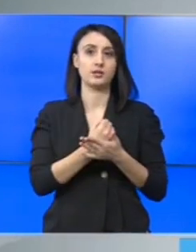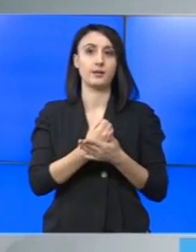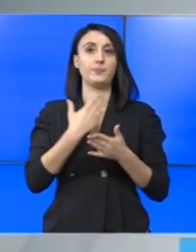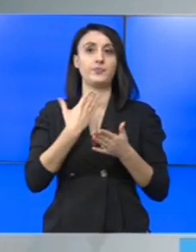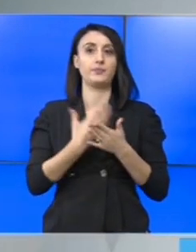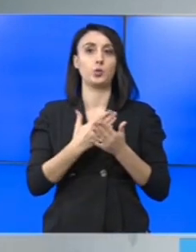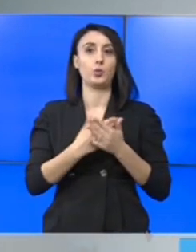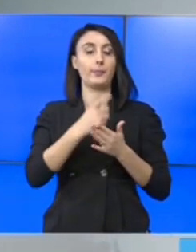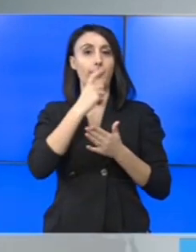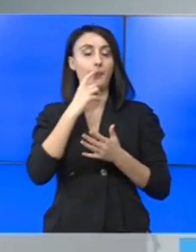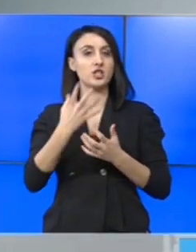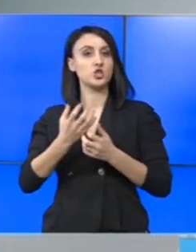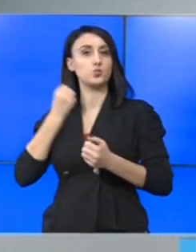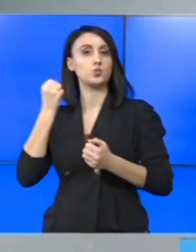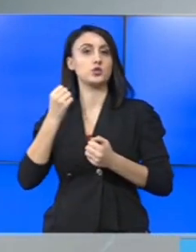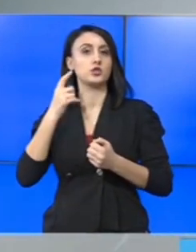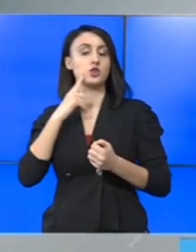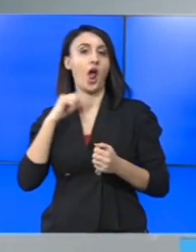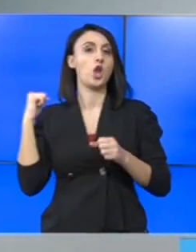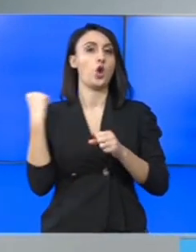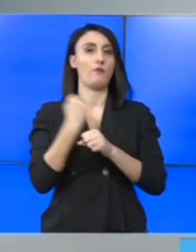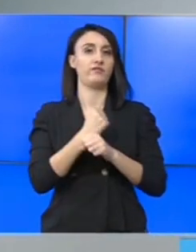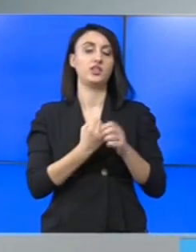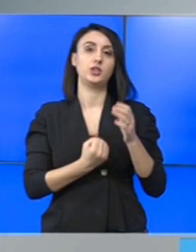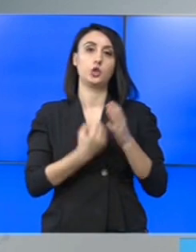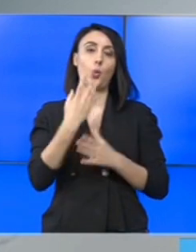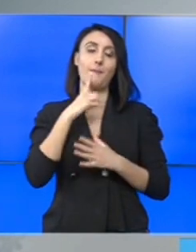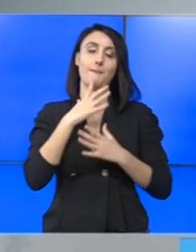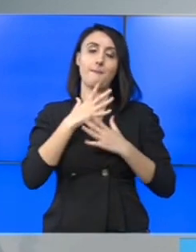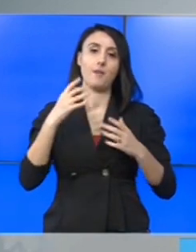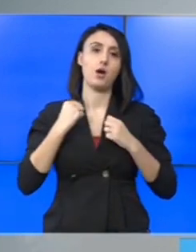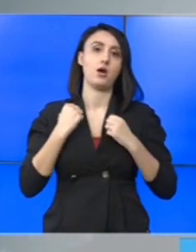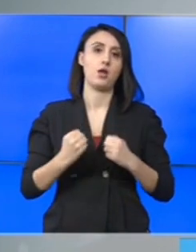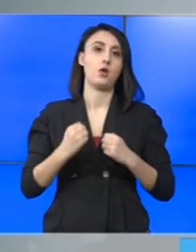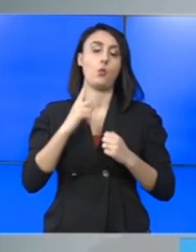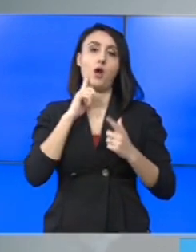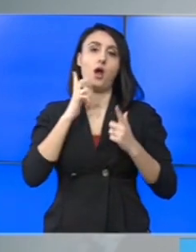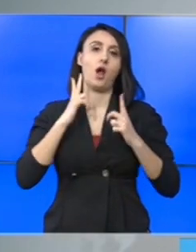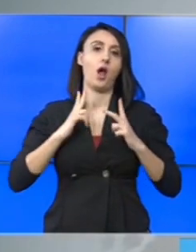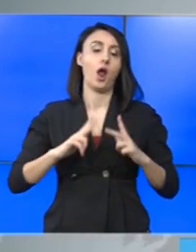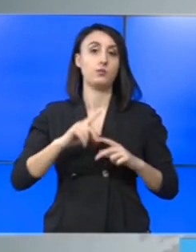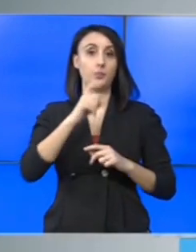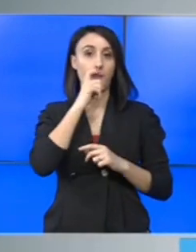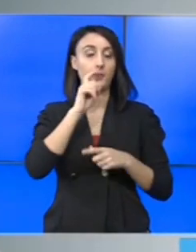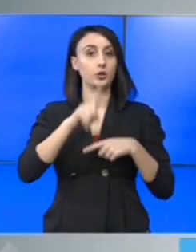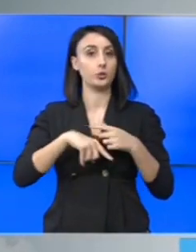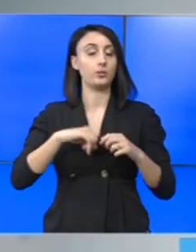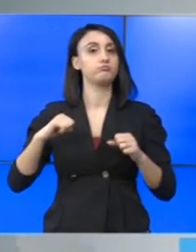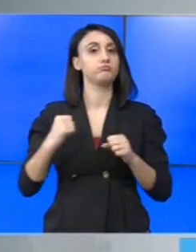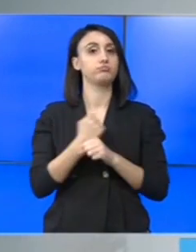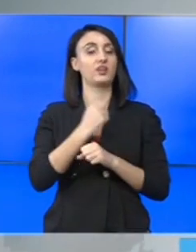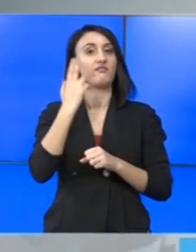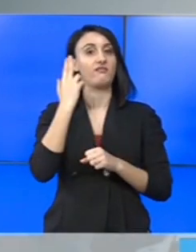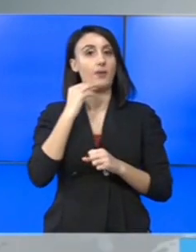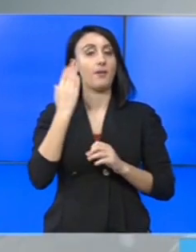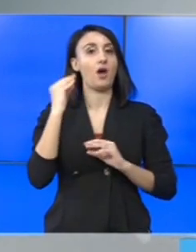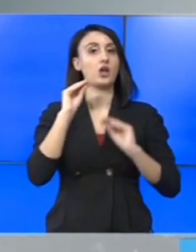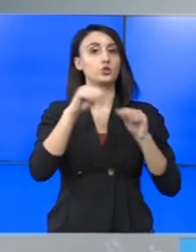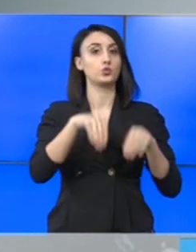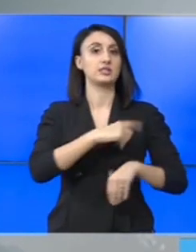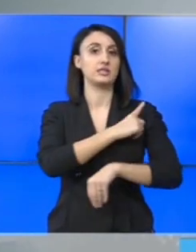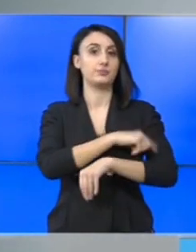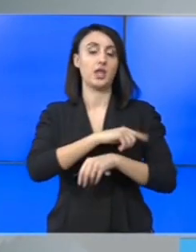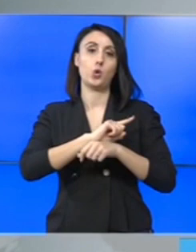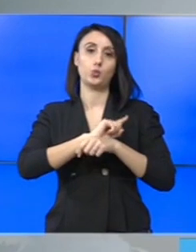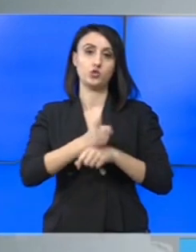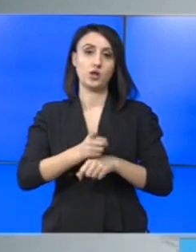întrucât agresorul s-a smuls și a lovit-o din nou. Cu mare greutate a fost potolit bătăușul. În urma violențelor, femeia a fost transportată